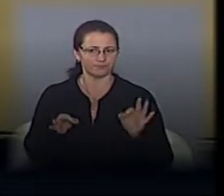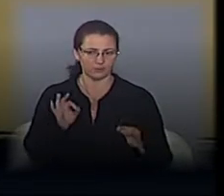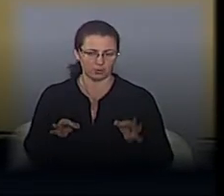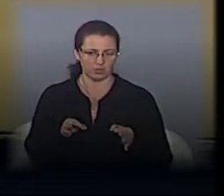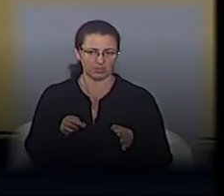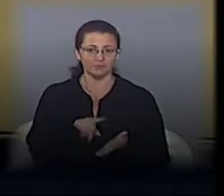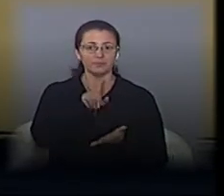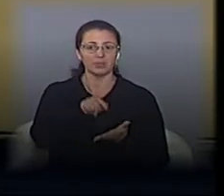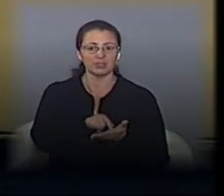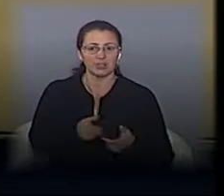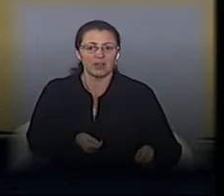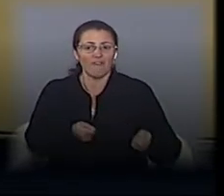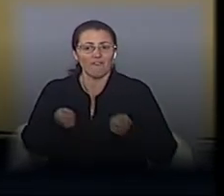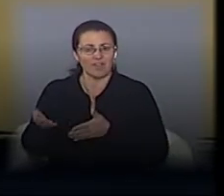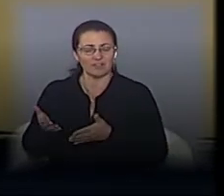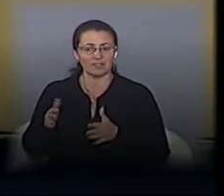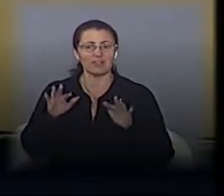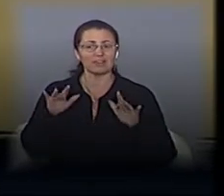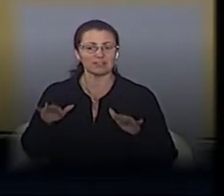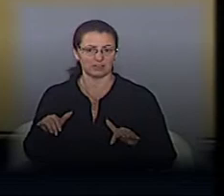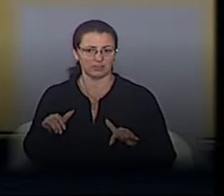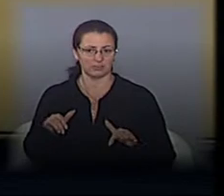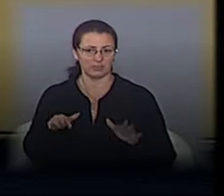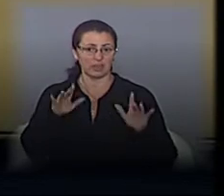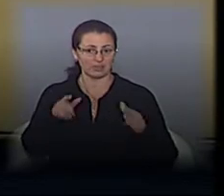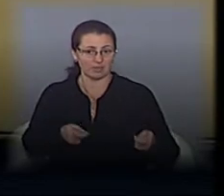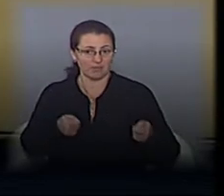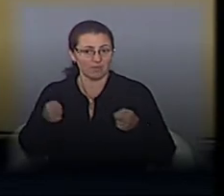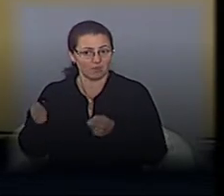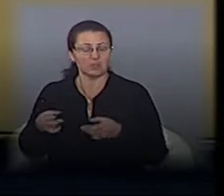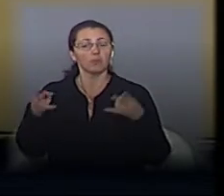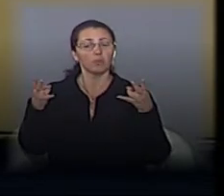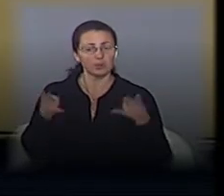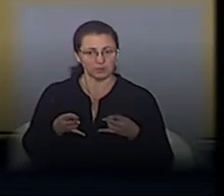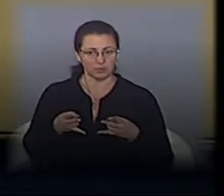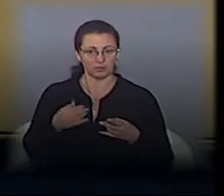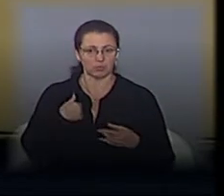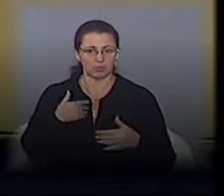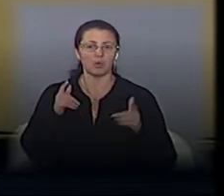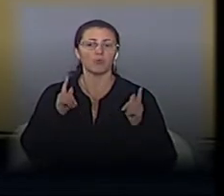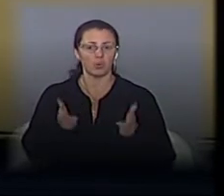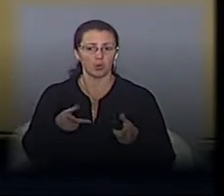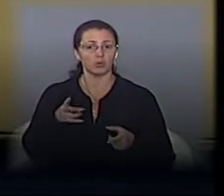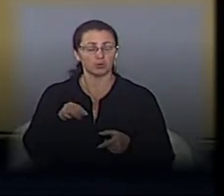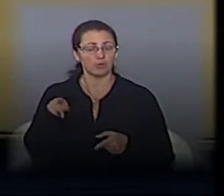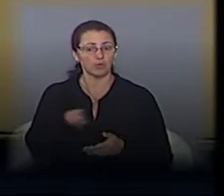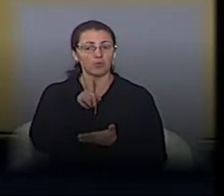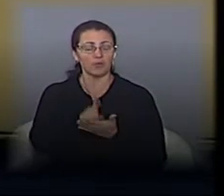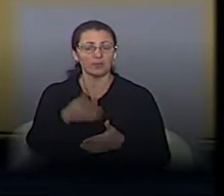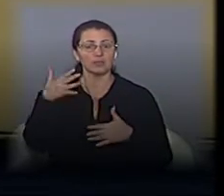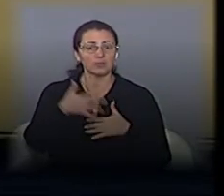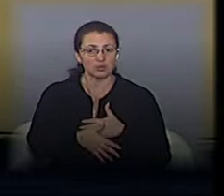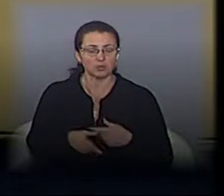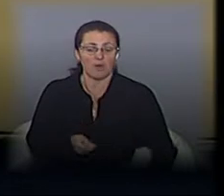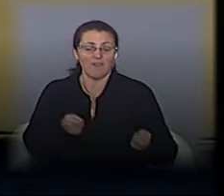Питання, вивезення чи не вивезення снігу. Вивозити сніг потрібно, абсолютно ми погоджуємося, але ви повинні розуміти, що вивозити